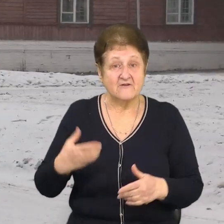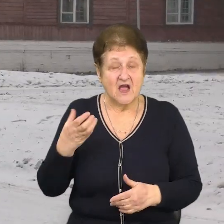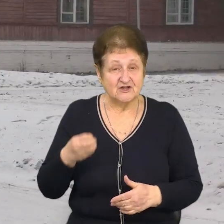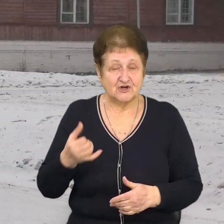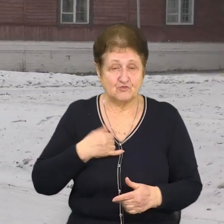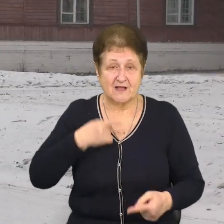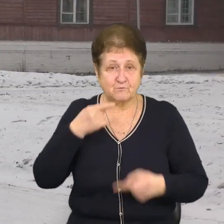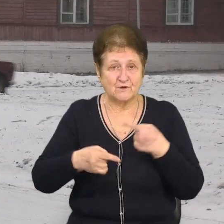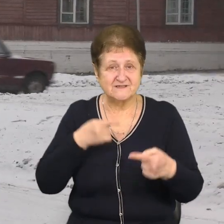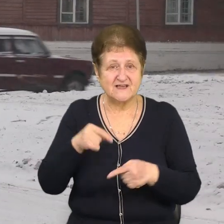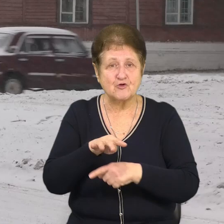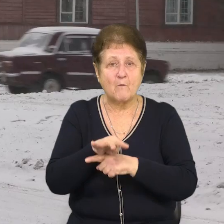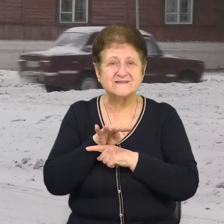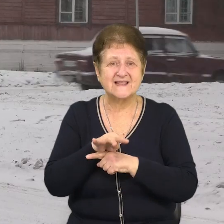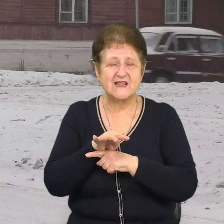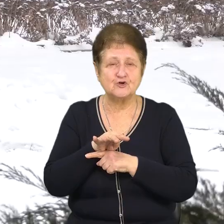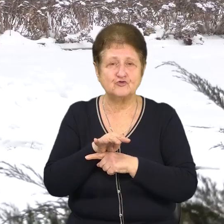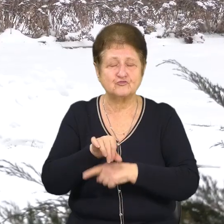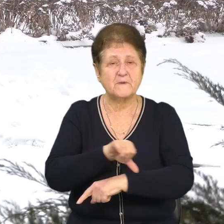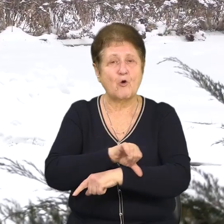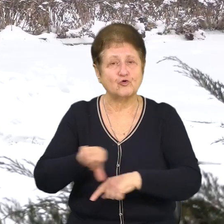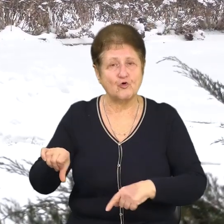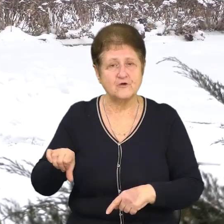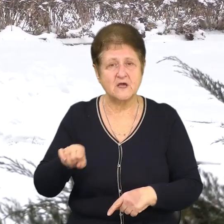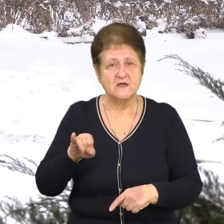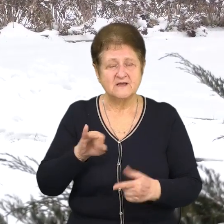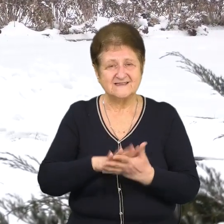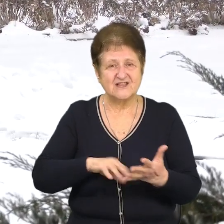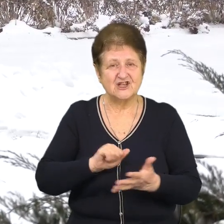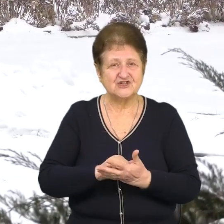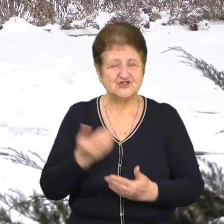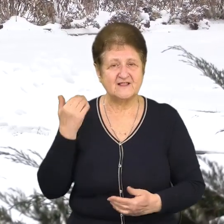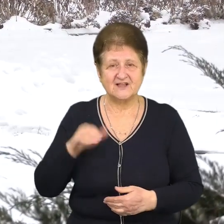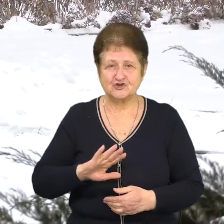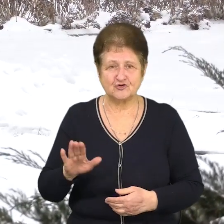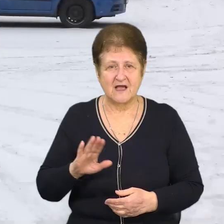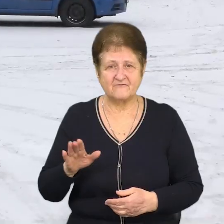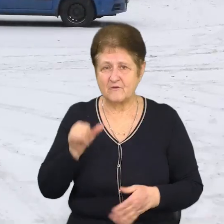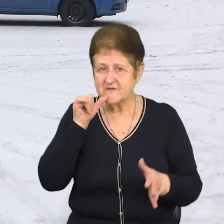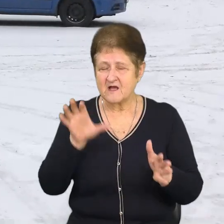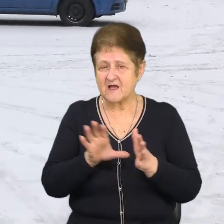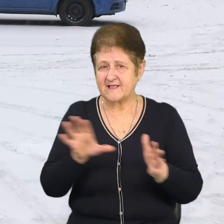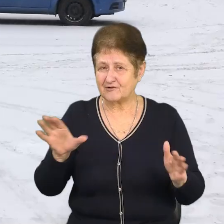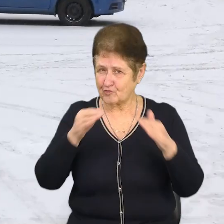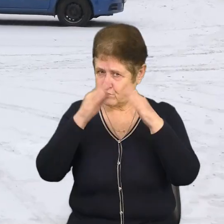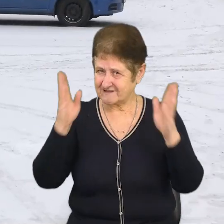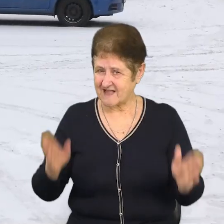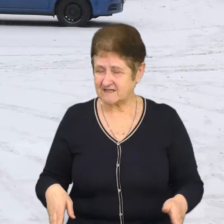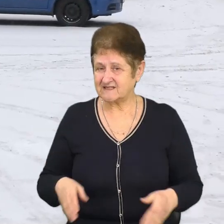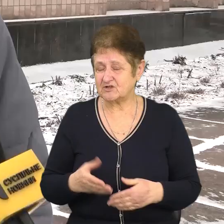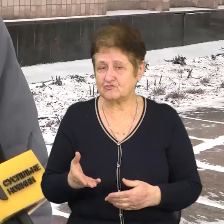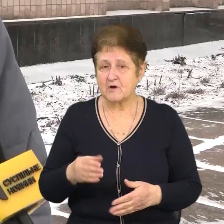постійно обстрілюють прикордоння і знищили нещодавно підстанцію електричну біля Архіповки. Тобто